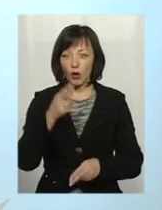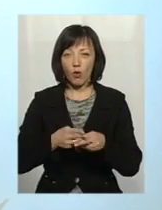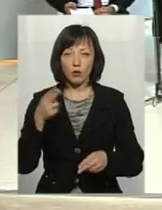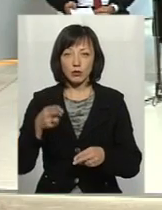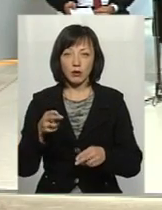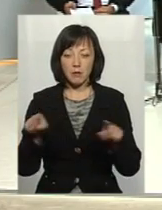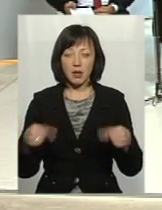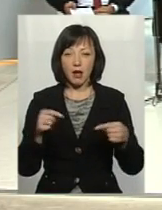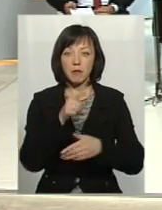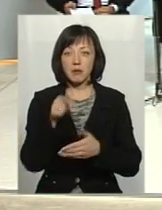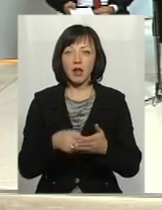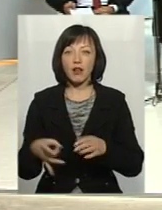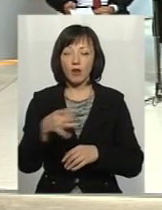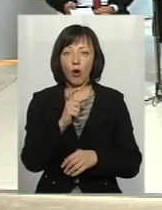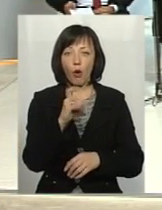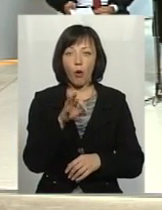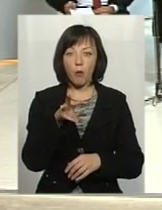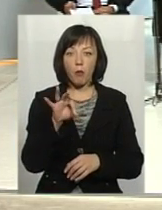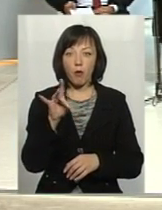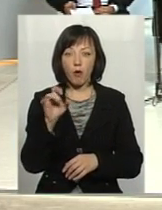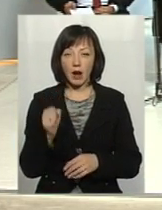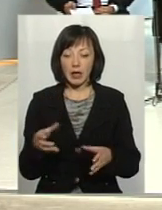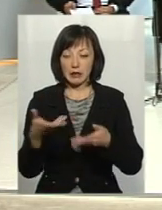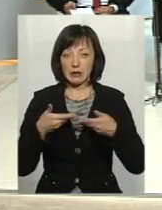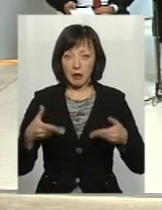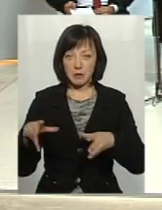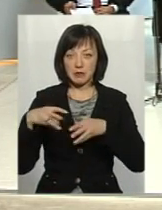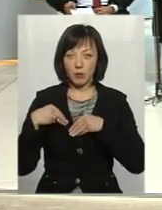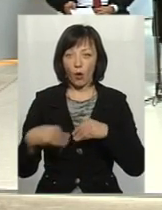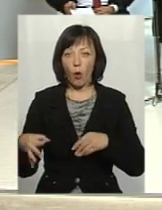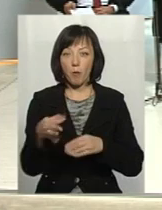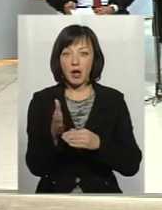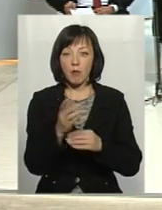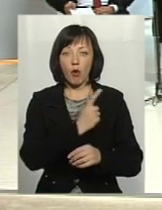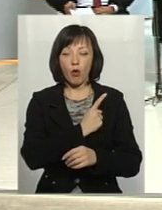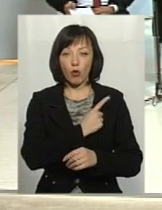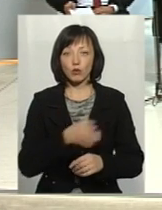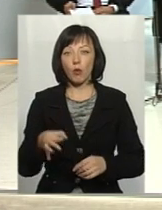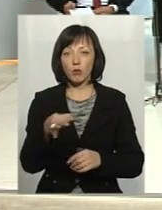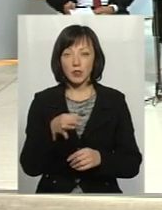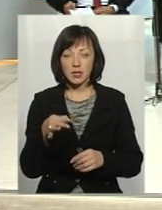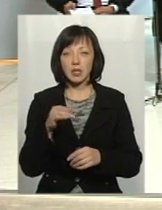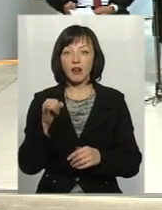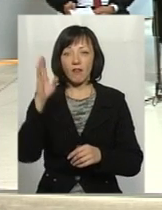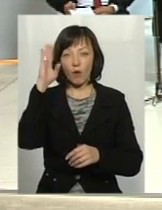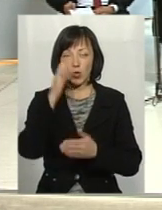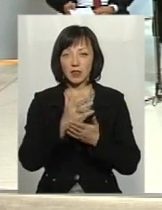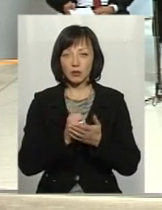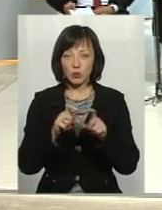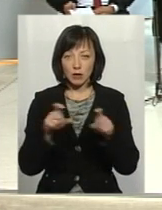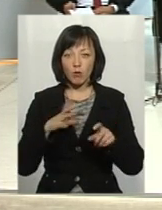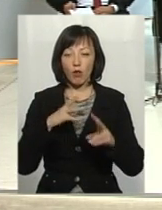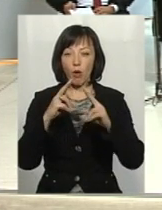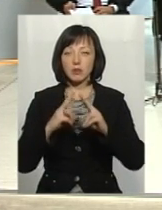питання в регіоні щодо річки Хомора, нами спільно з облрибоохоронною області та облобитресурсами було